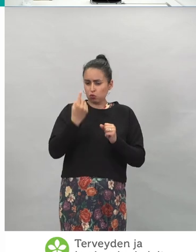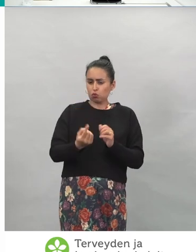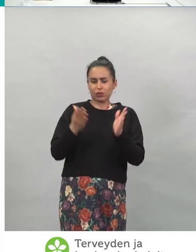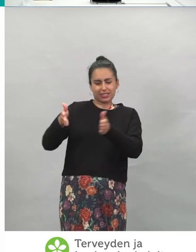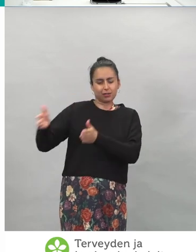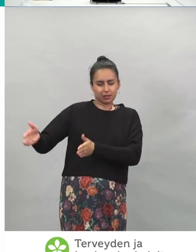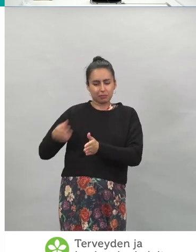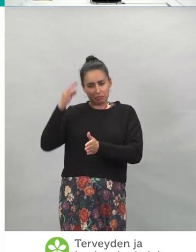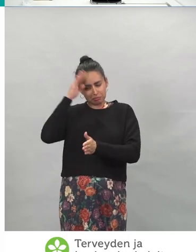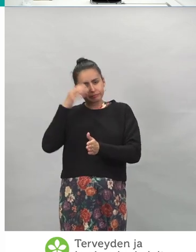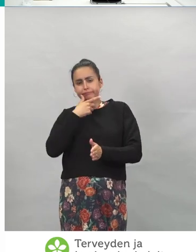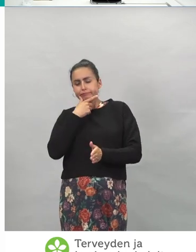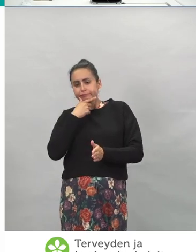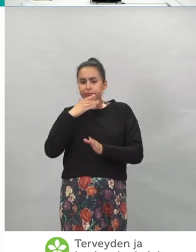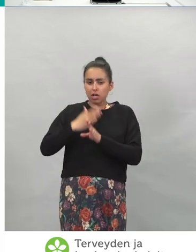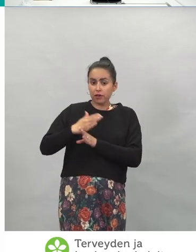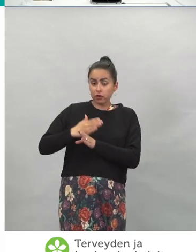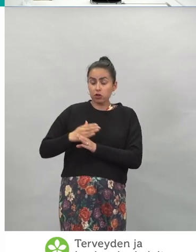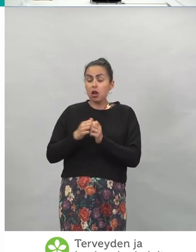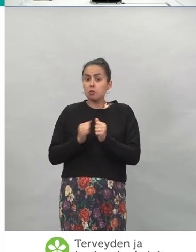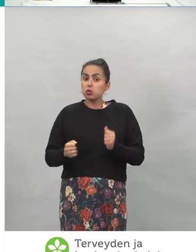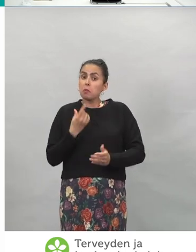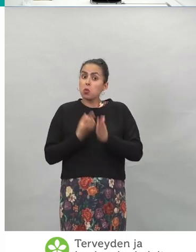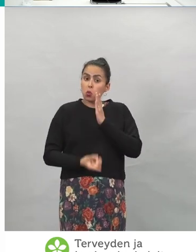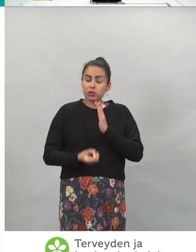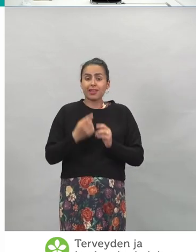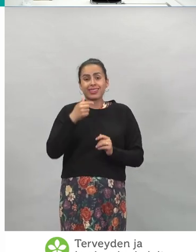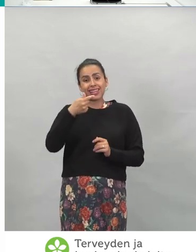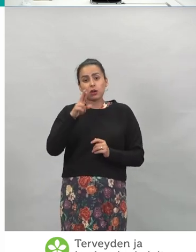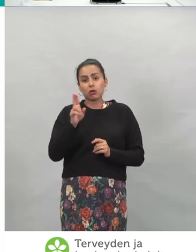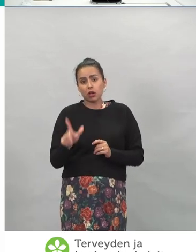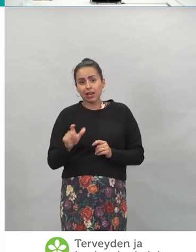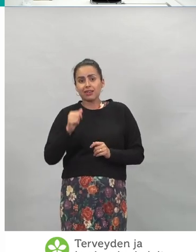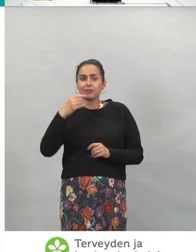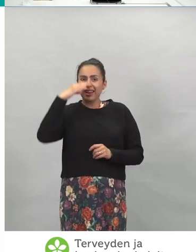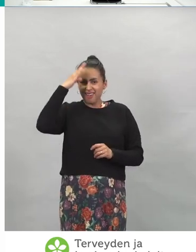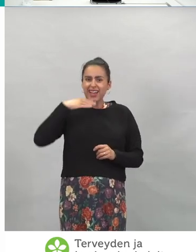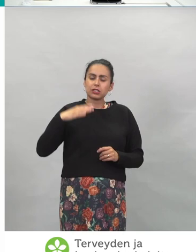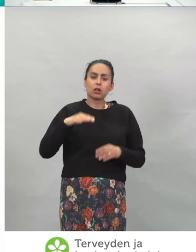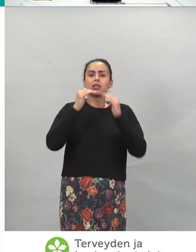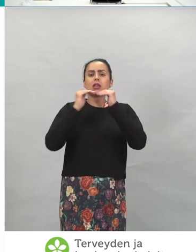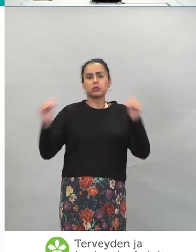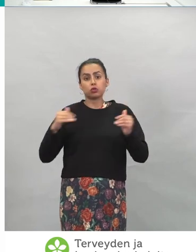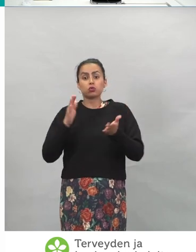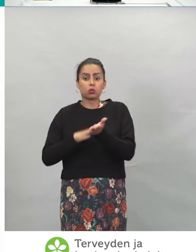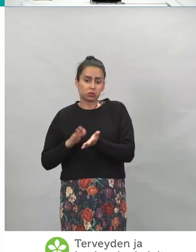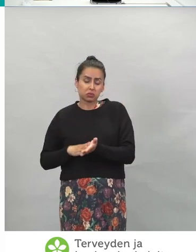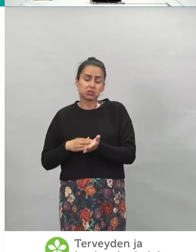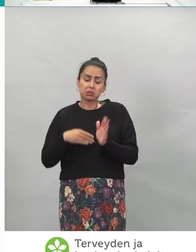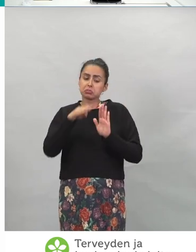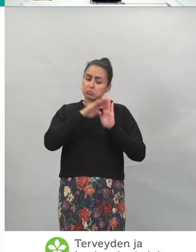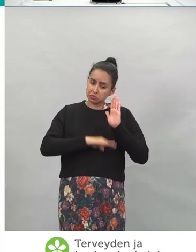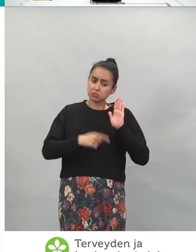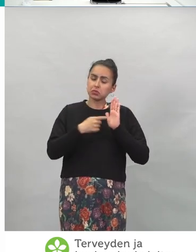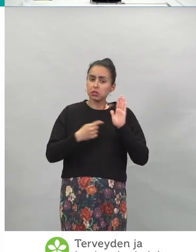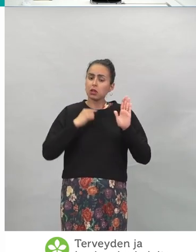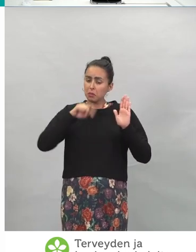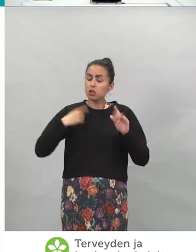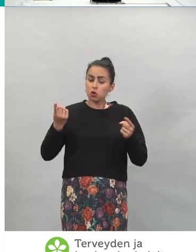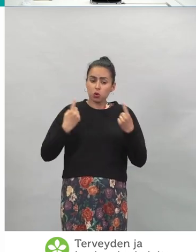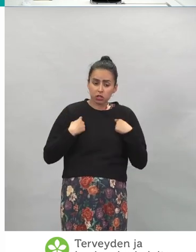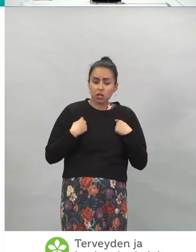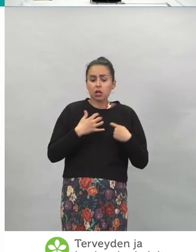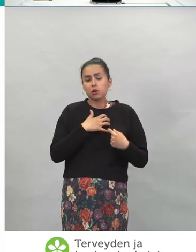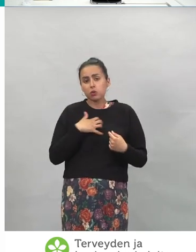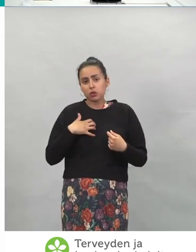nämä THL väestötasoiset suositukset on ne, millä mennään, ja luotetaan siihen, että me pystytään ne tekemään